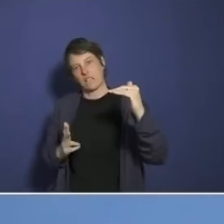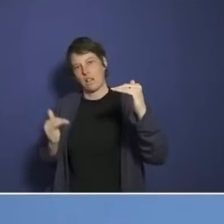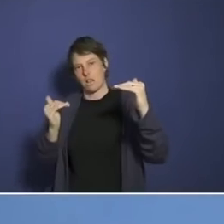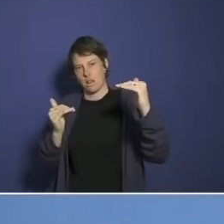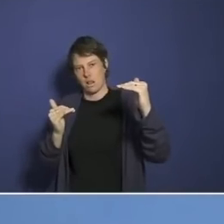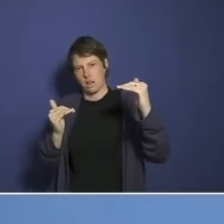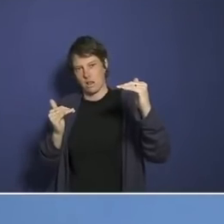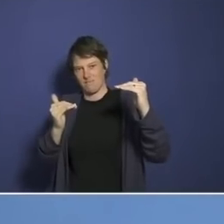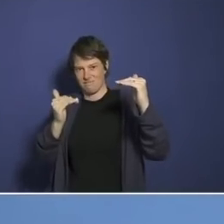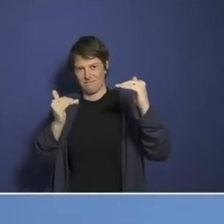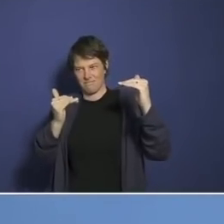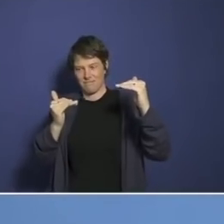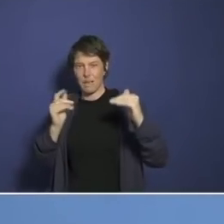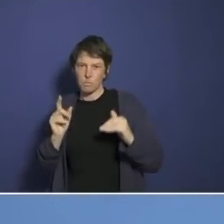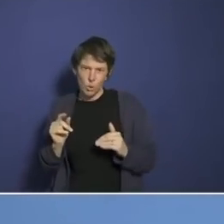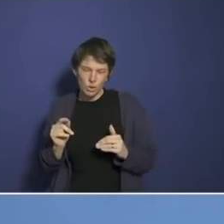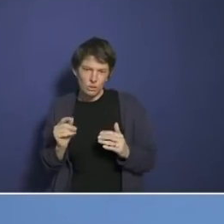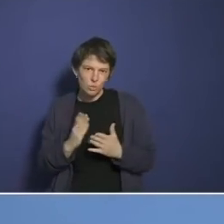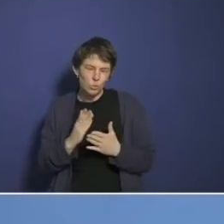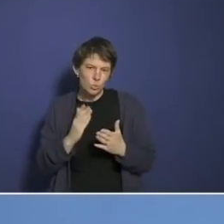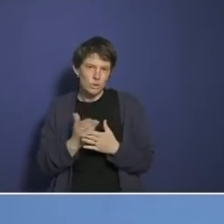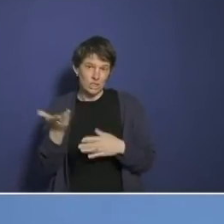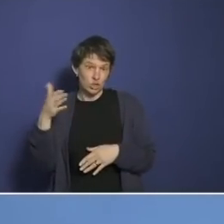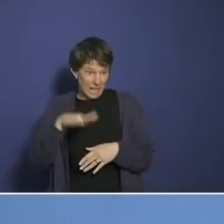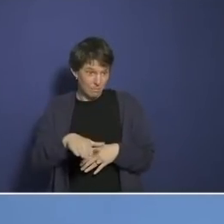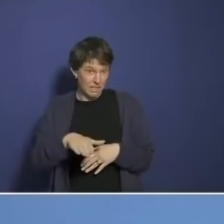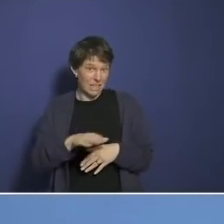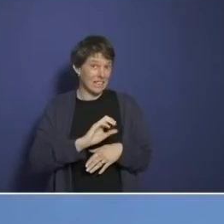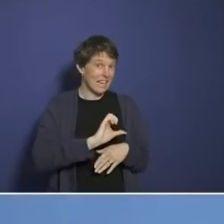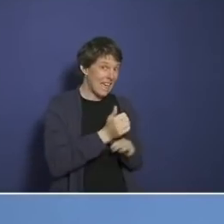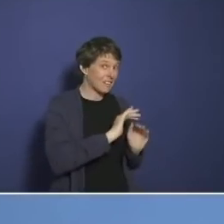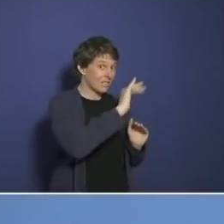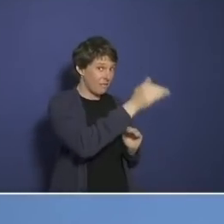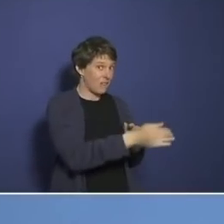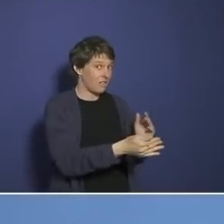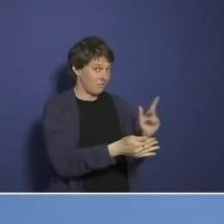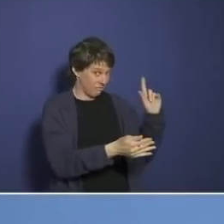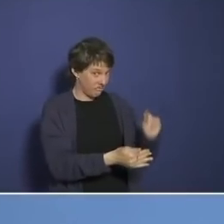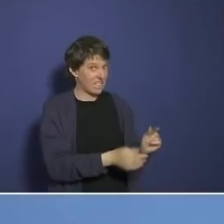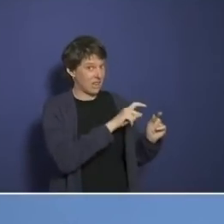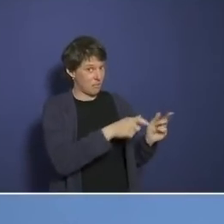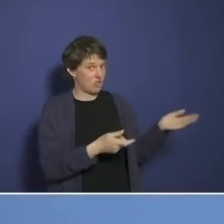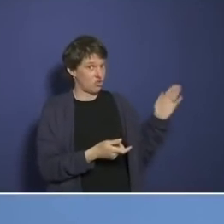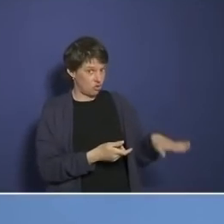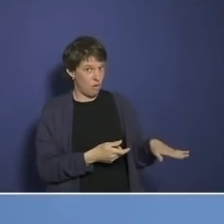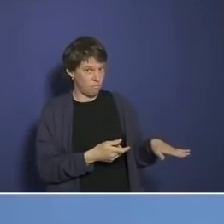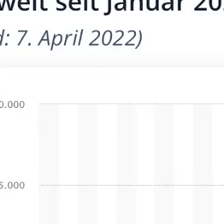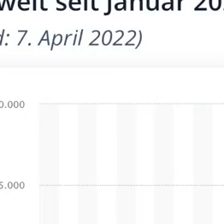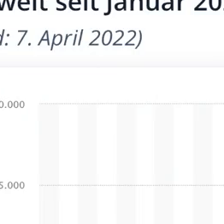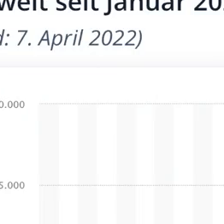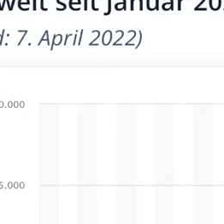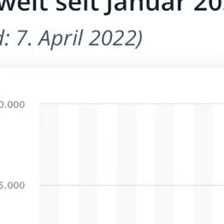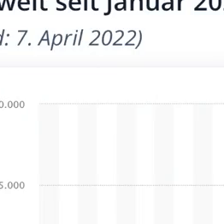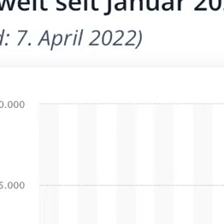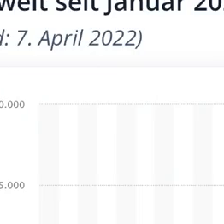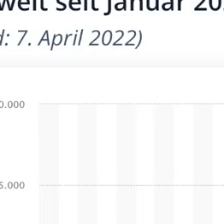Und das ist eine höhere Sterblichkeit, als wir in der ersten Welle gehabt haben, als wir kaum die Wohnungen verlassen haben.